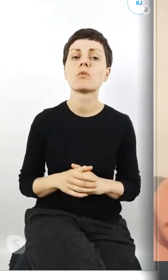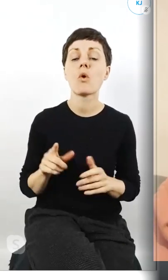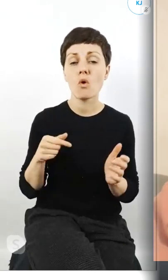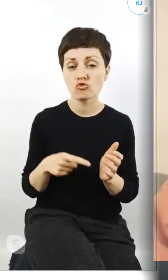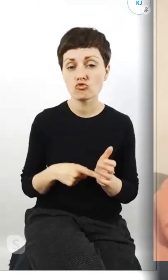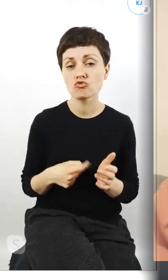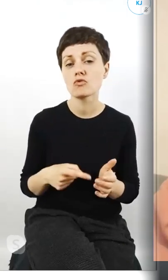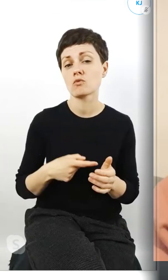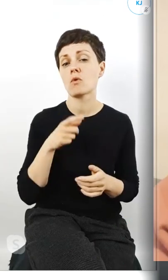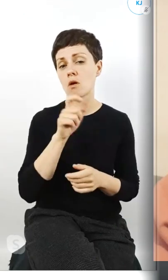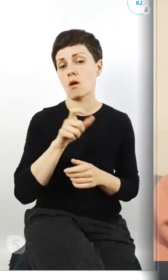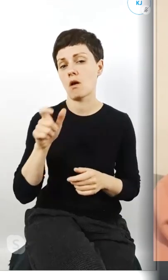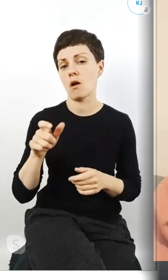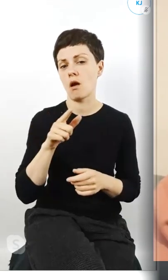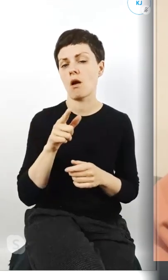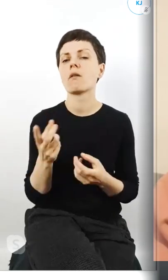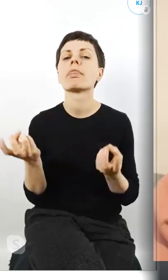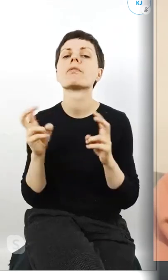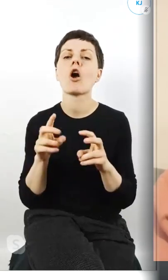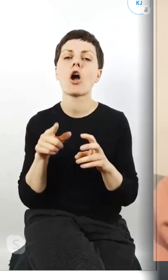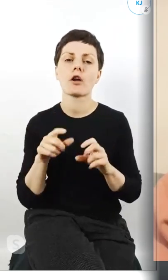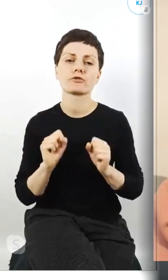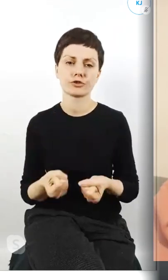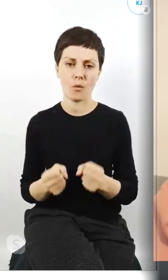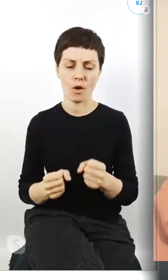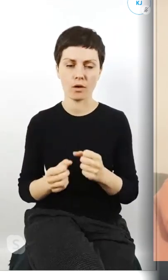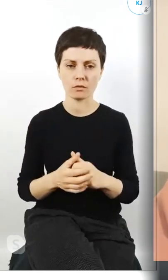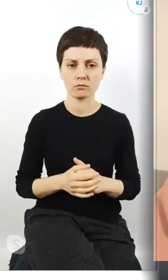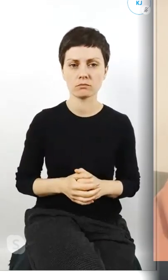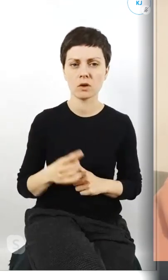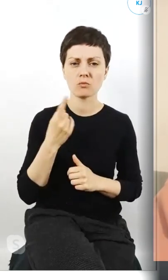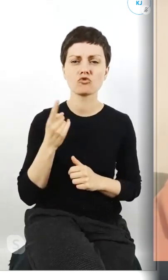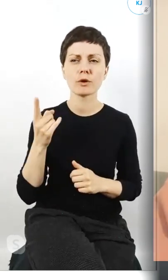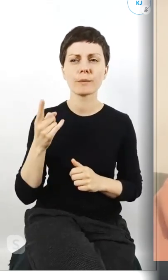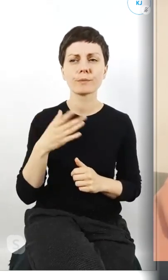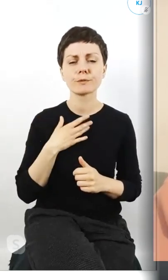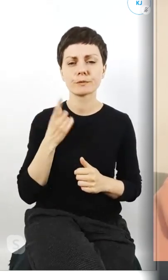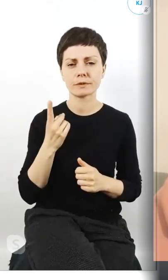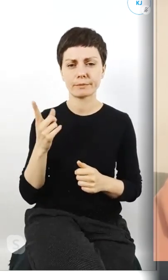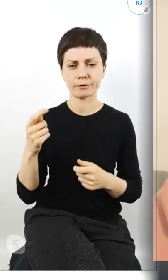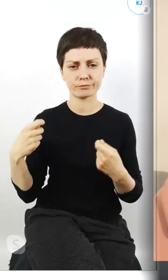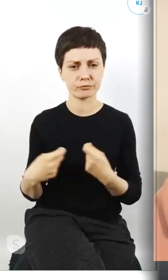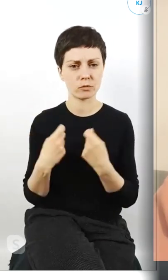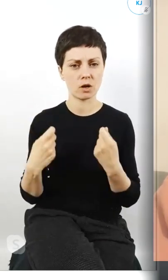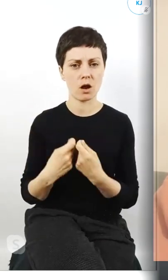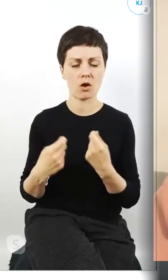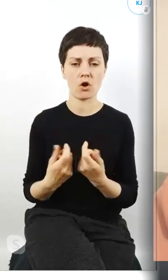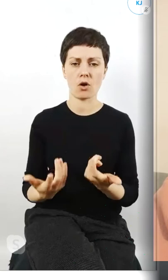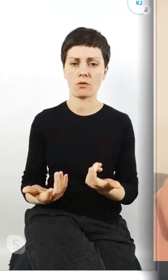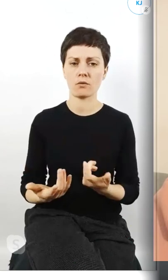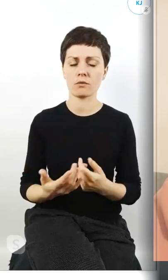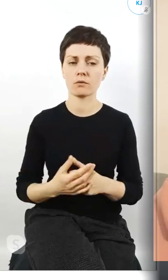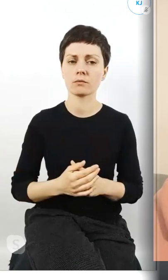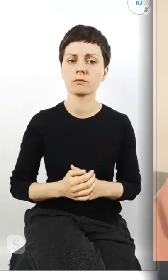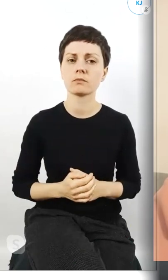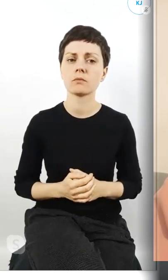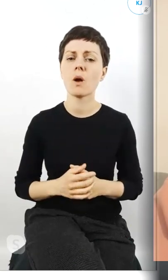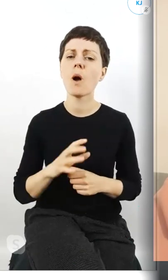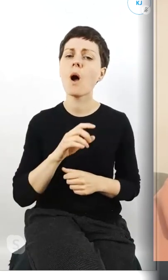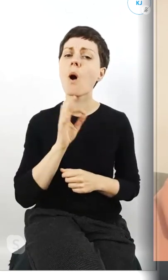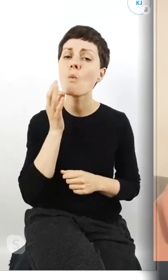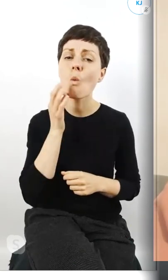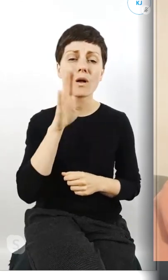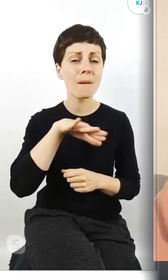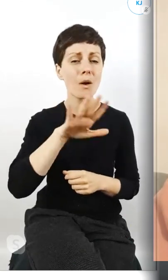kreują te działania i myślę że są taką dużą przeszkodą bo myślę że młodzi ludzie mają ogromne pole do